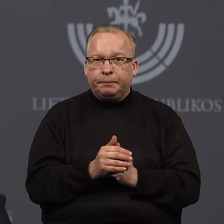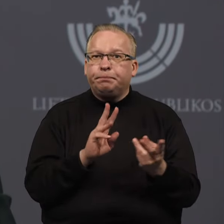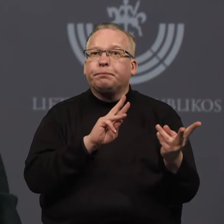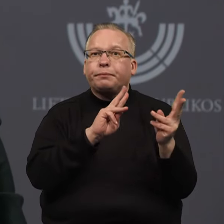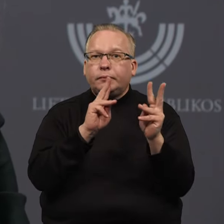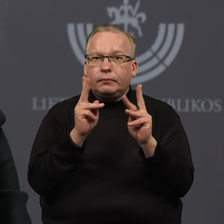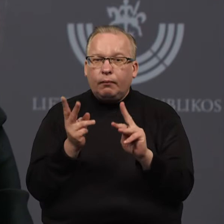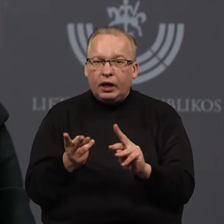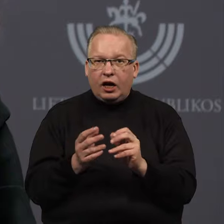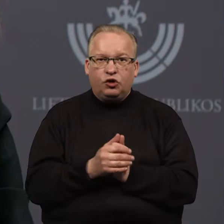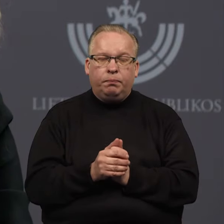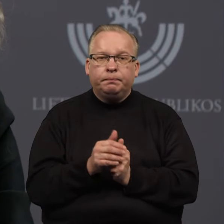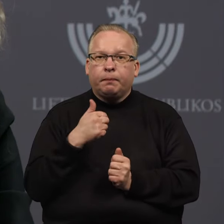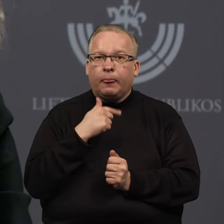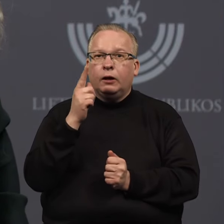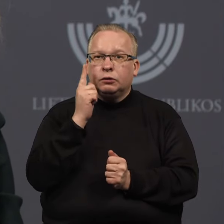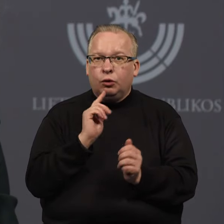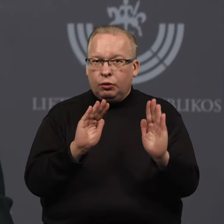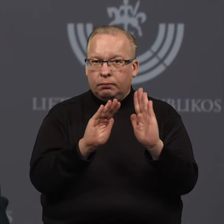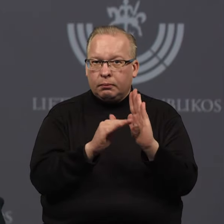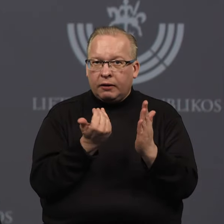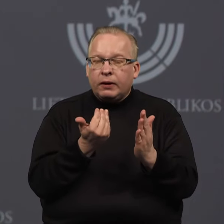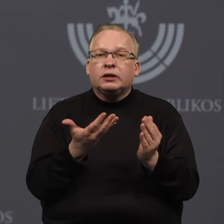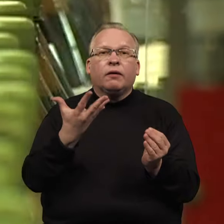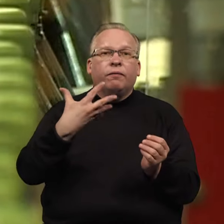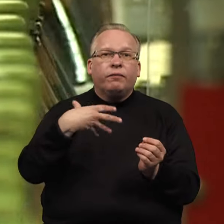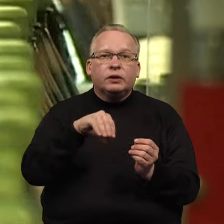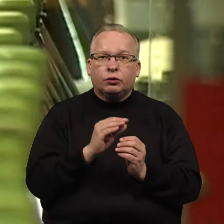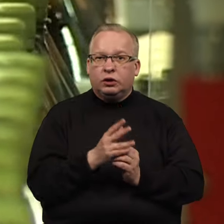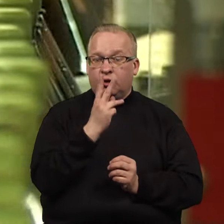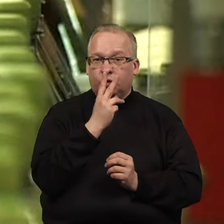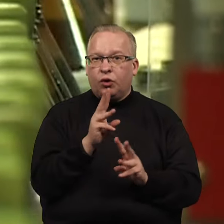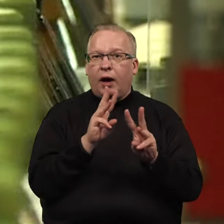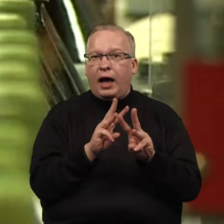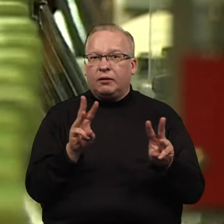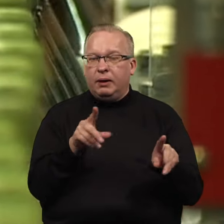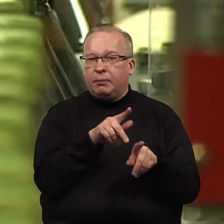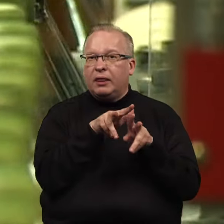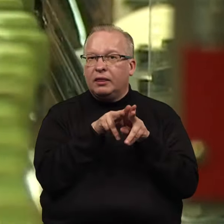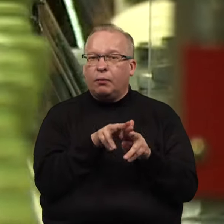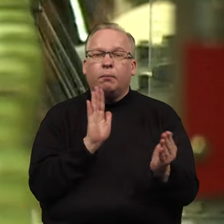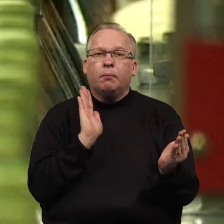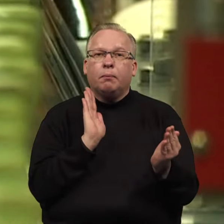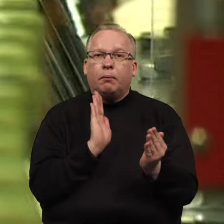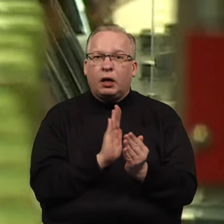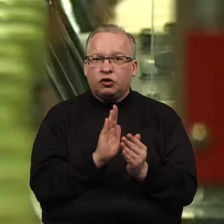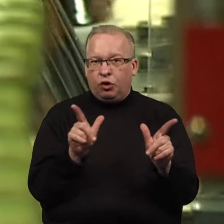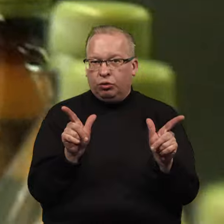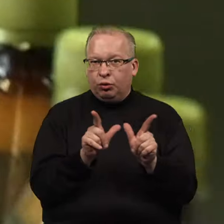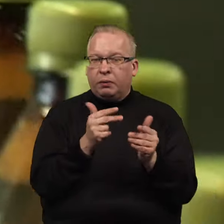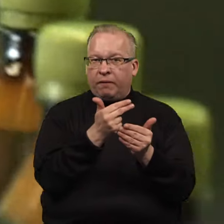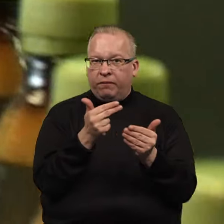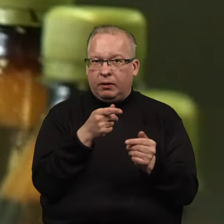kažką, tai aš tik noriu pakviesti visus žiūrėti tai, kaip į administrasinės naštos mažinimo ūkios